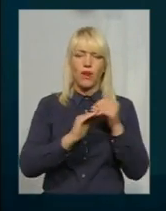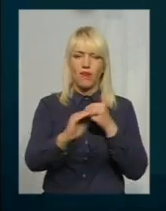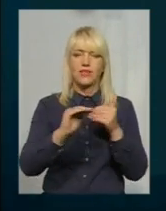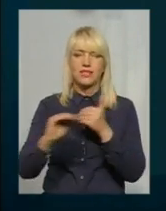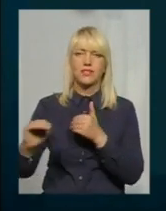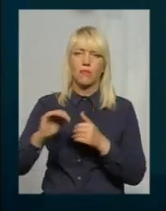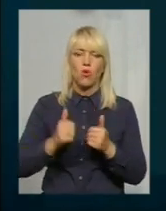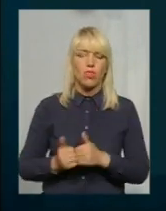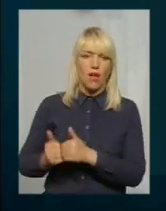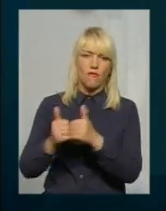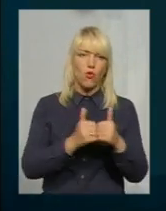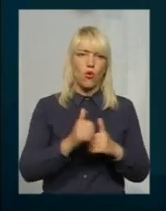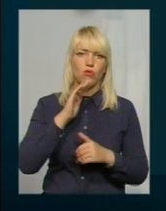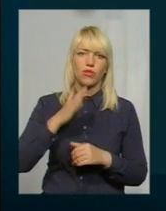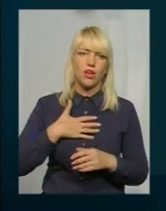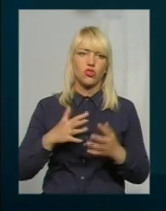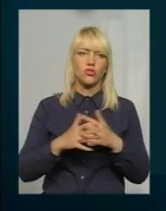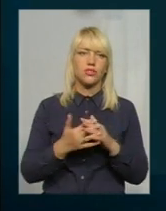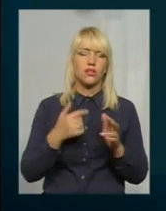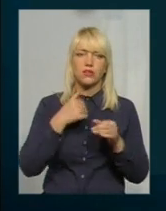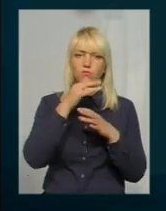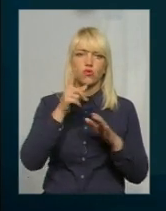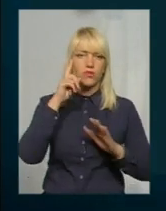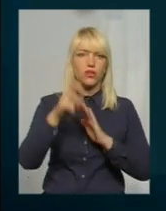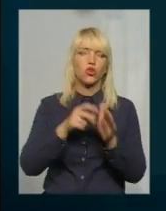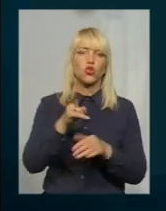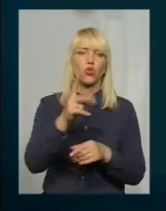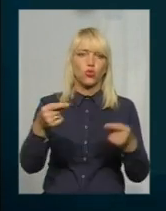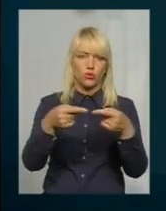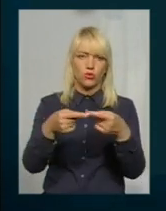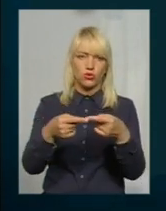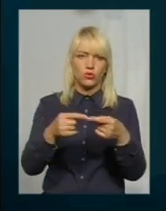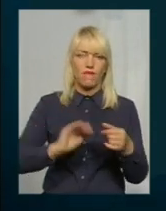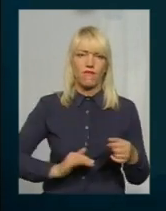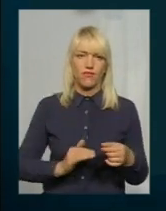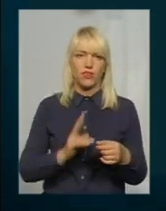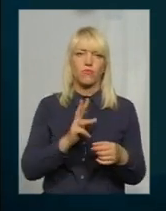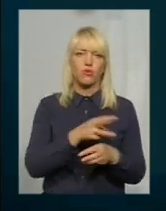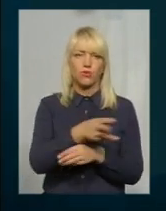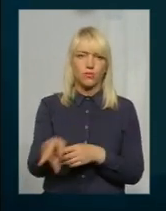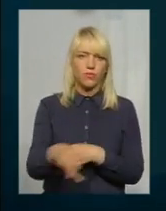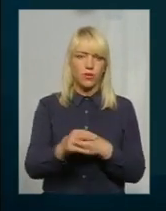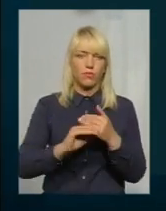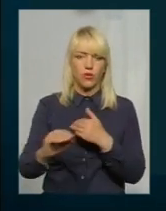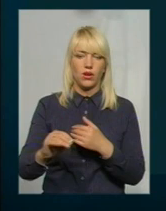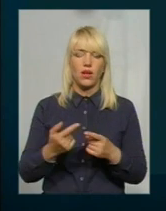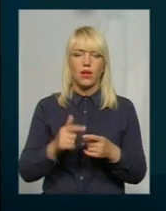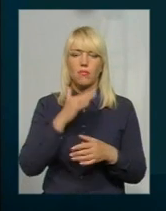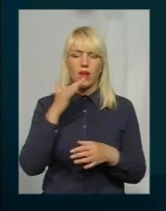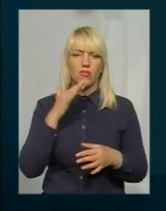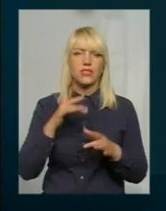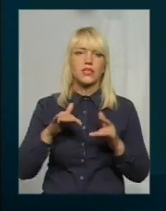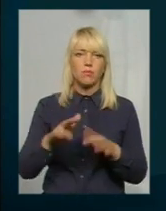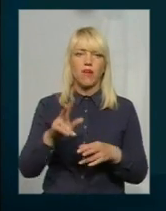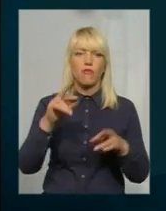змогли не спромозі виявити, хто Брєскеві чи Мурис Брєскеві. Згідно статистики, по Україні, більше 50% справ, які подаються